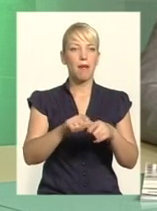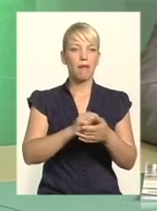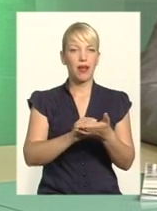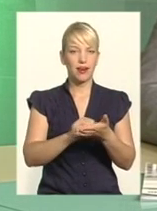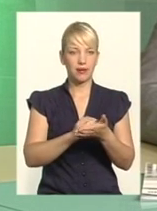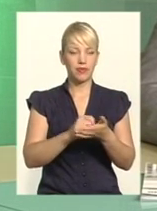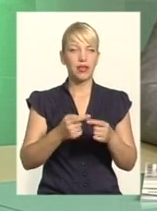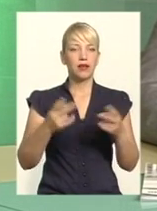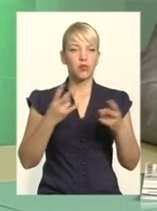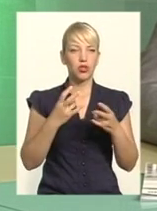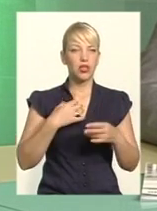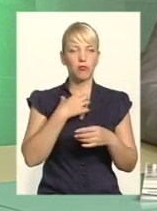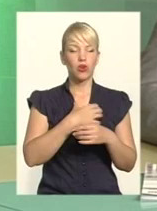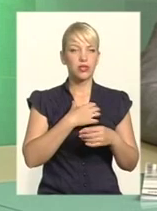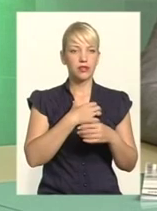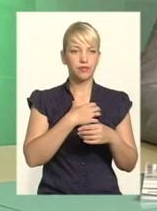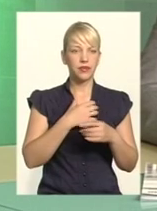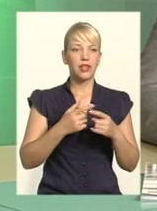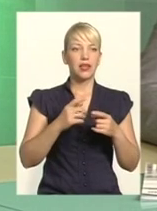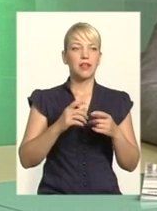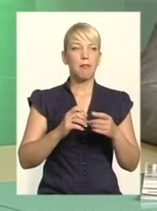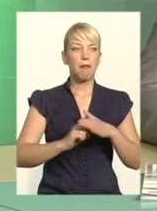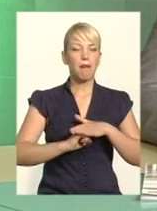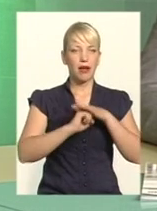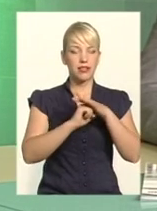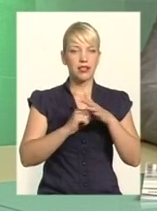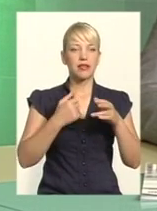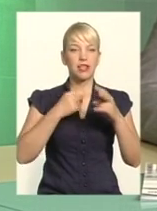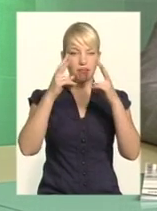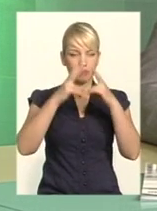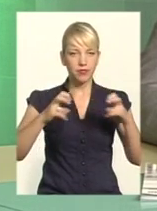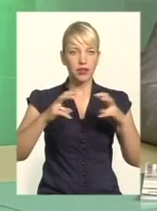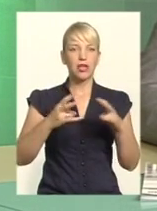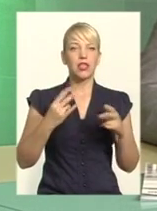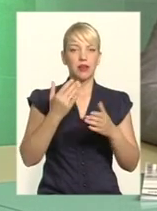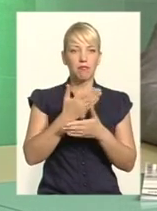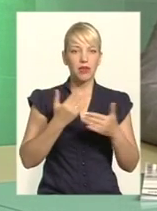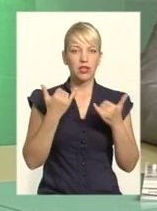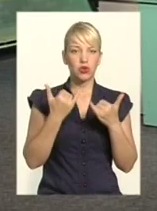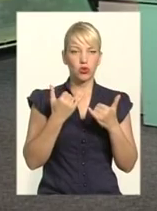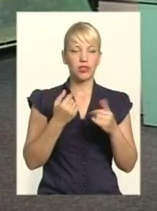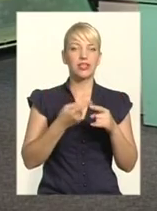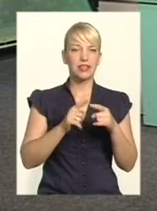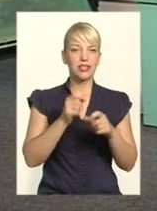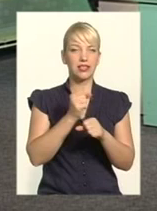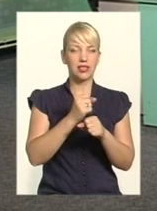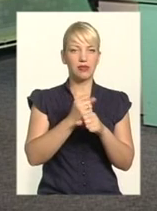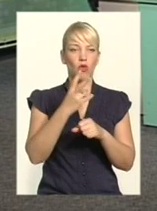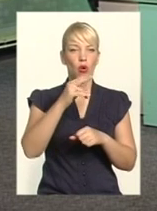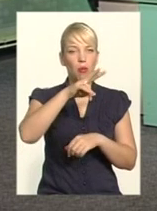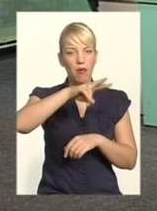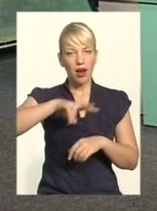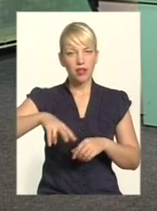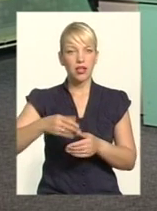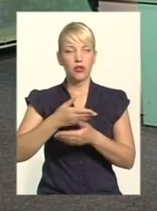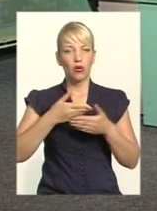яка є в Україні. Сьогодні ми його здійснюємо, але ми паралельно пишемо нові закони. Нові закони, які сьогодні